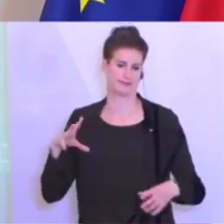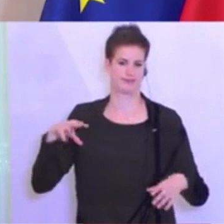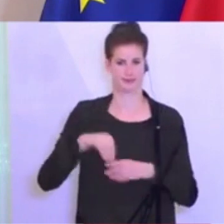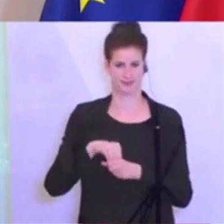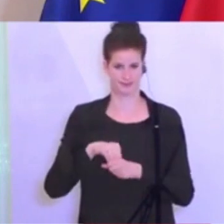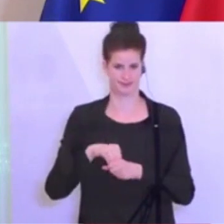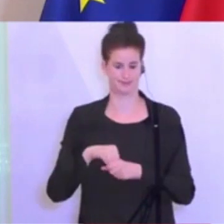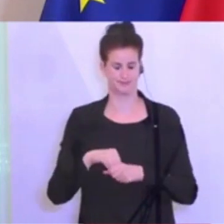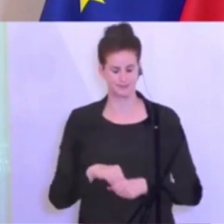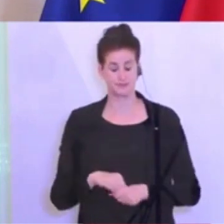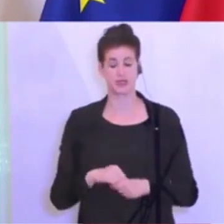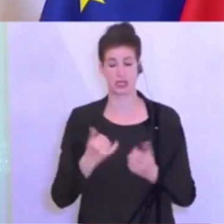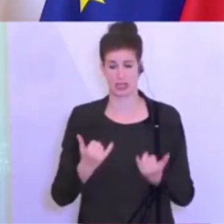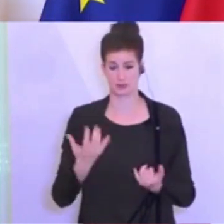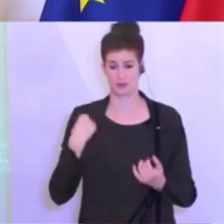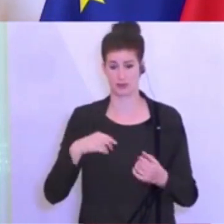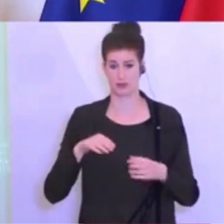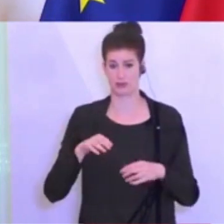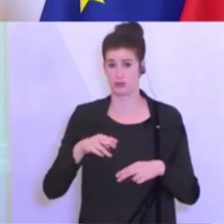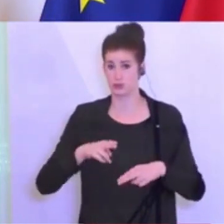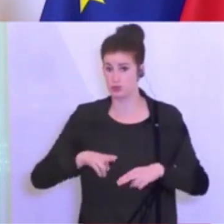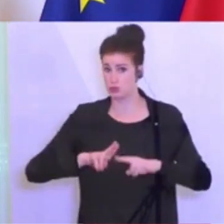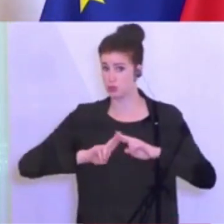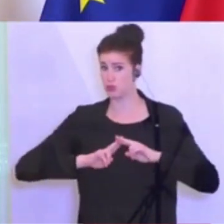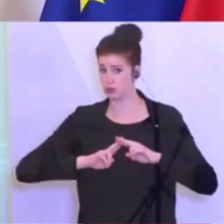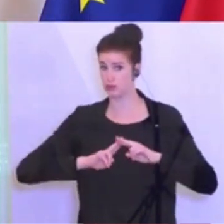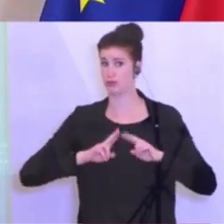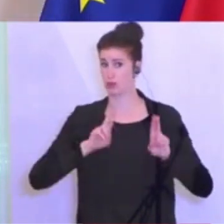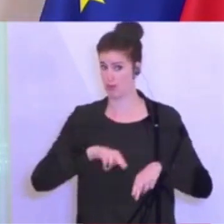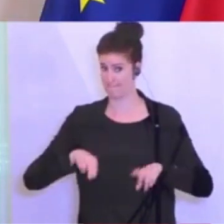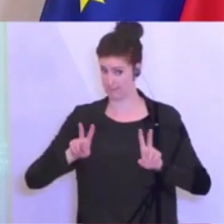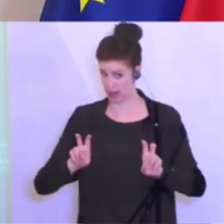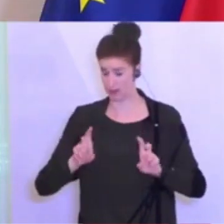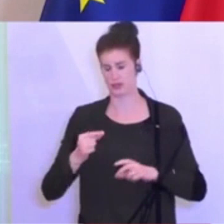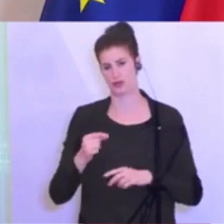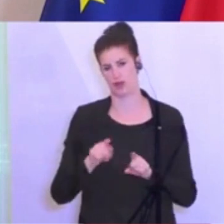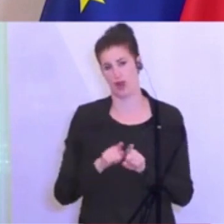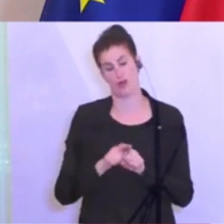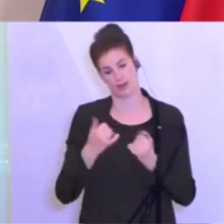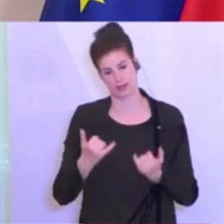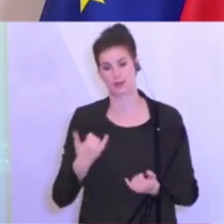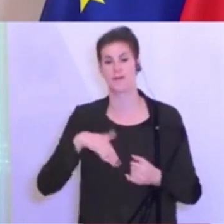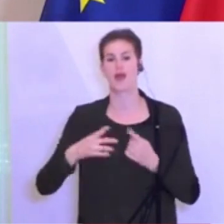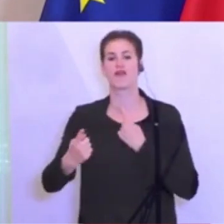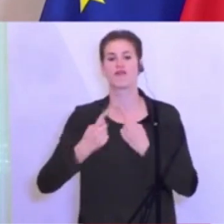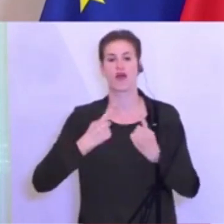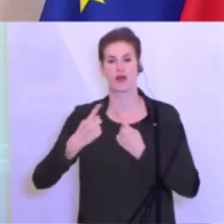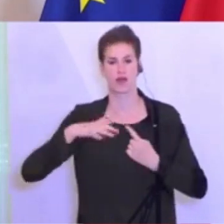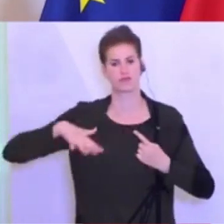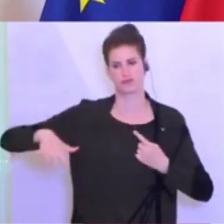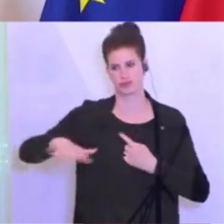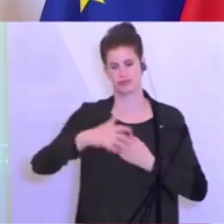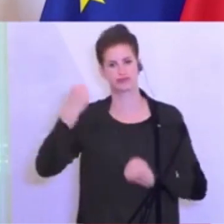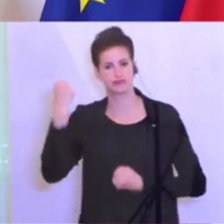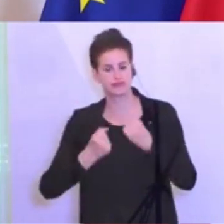wenn wir wieder zurückkehren zur Normalität, heißt ja auch wieder ein höheres Verkehrsaufkommen. Auch da wieder die Kontrolltätigkeit der Polizistinnen und Polizisten der